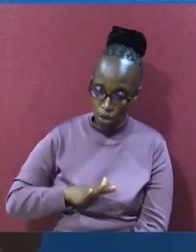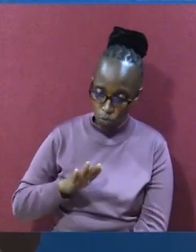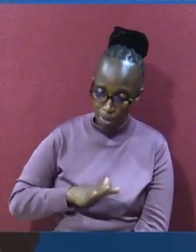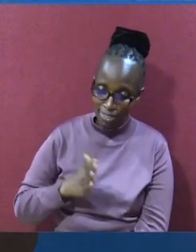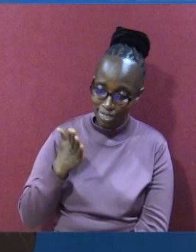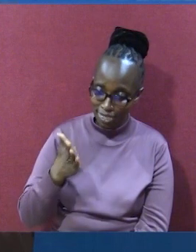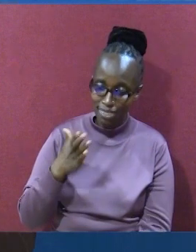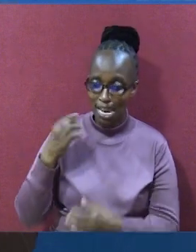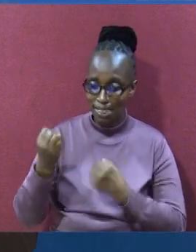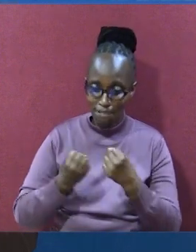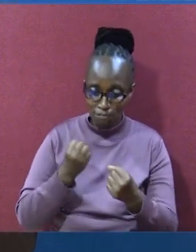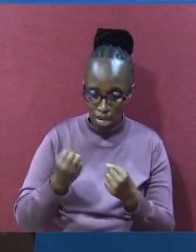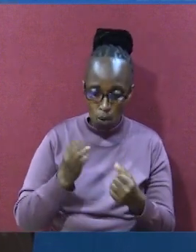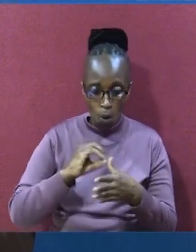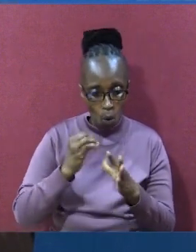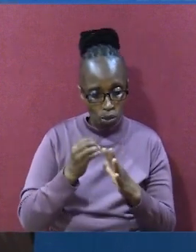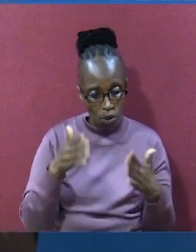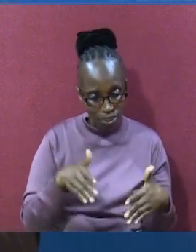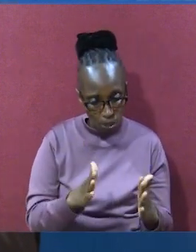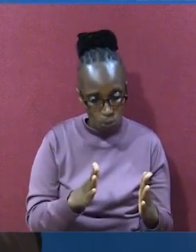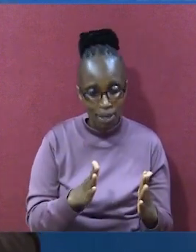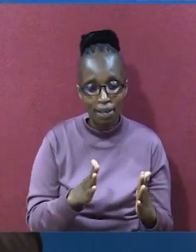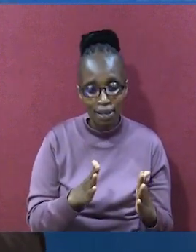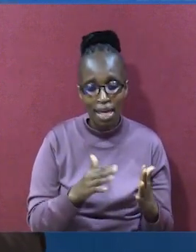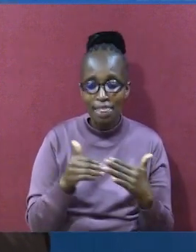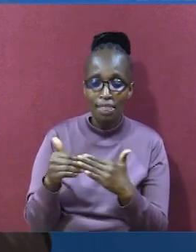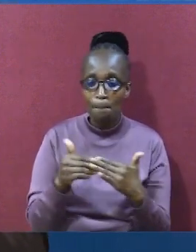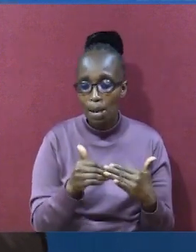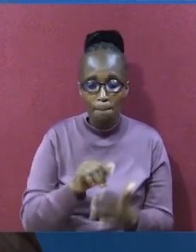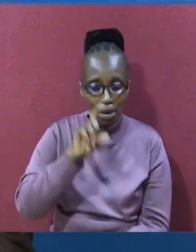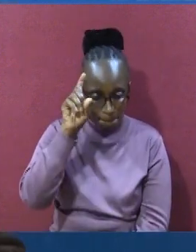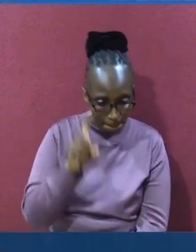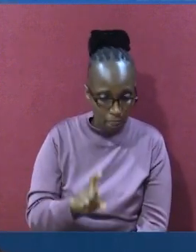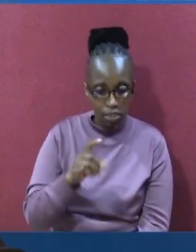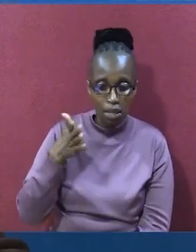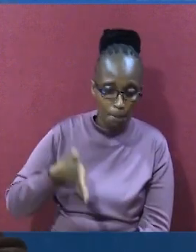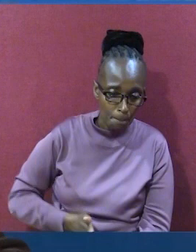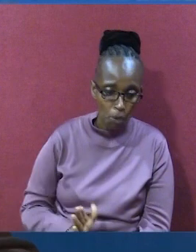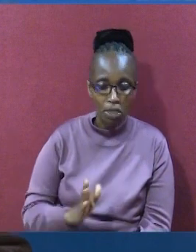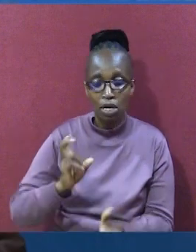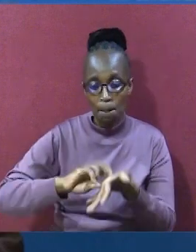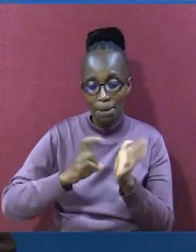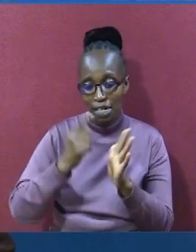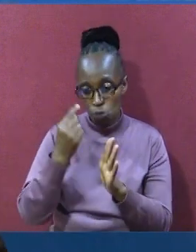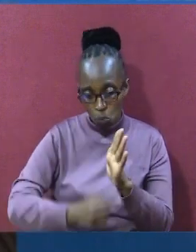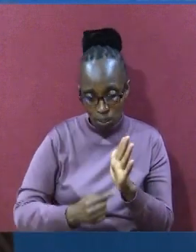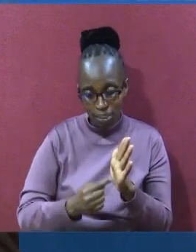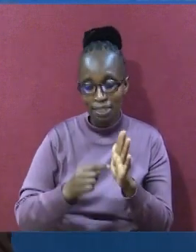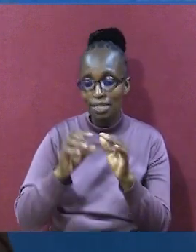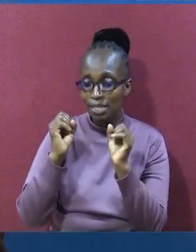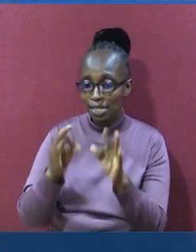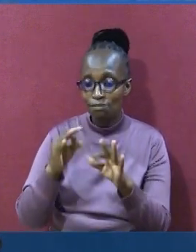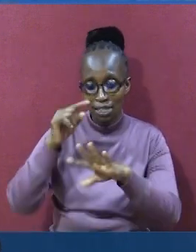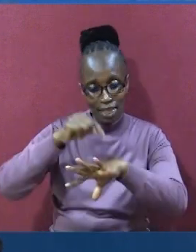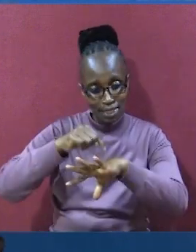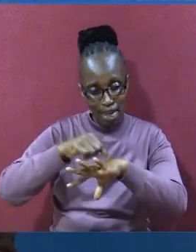Ukati wamwenyezi mungu ukifika. Wa yule mtoto kutoka. Atatoka. Ata kama